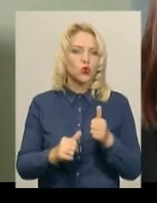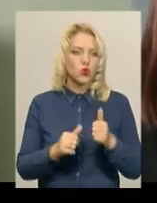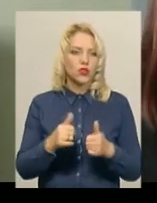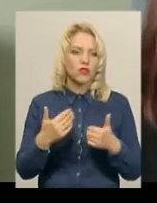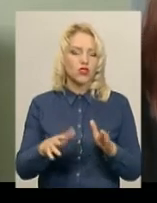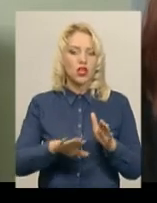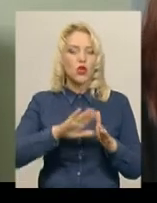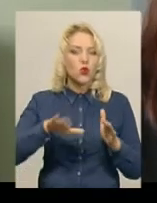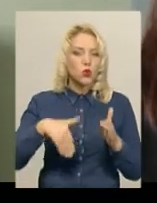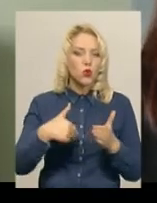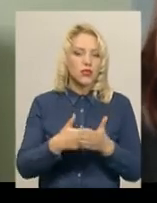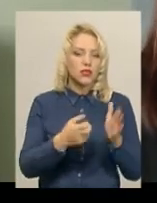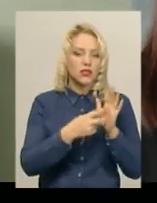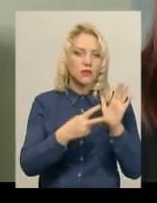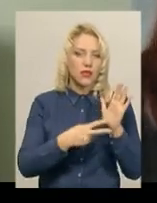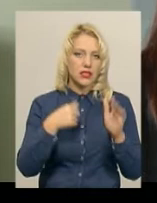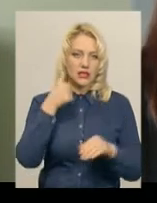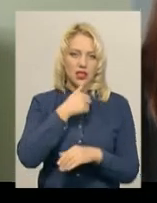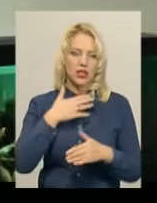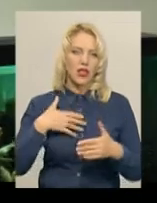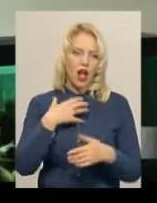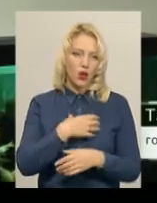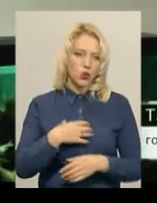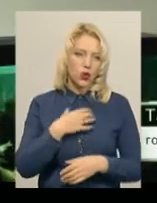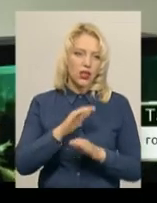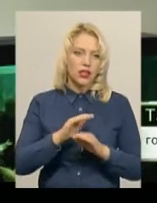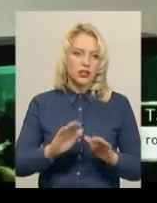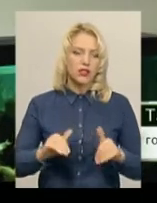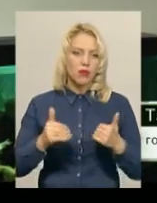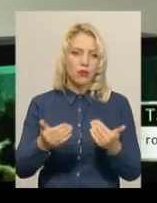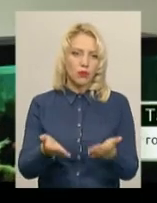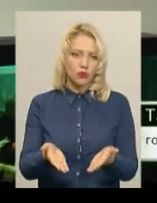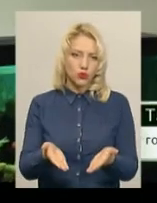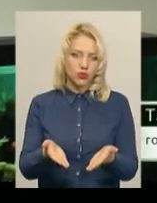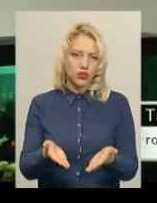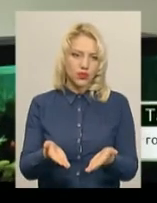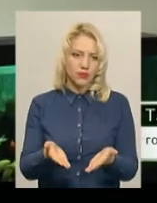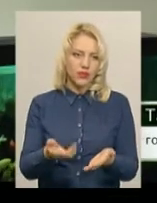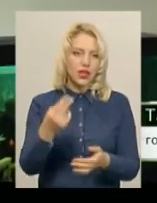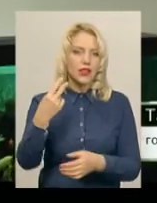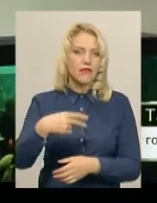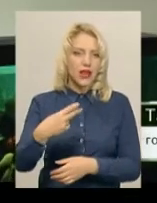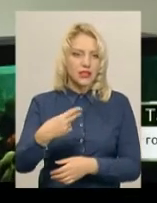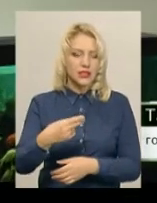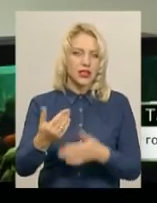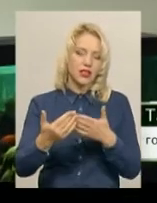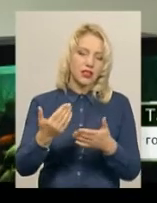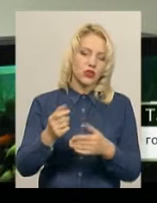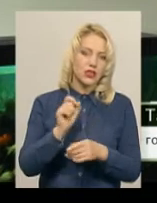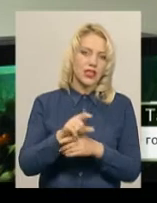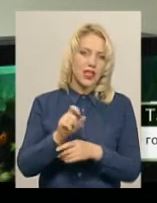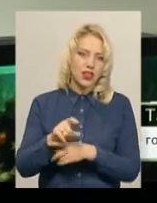17 рік, досі актуальний. Дітям пропонується 20 якихось задач